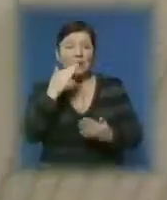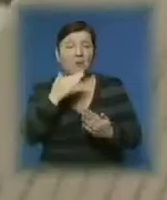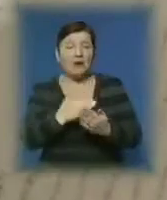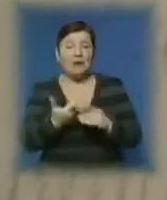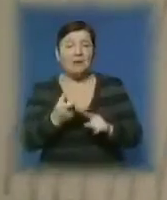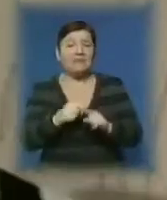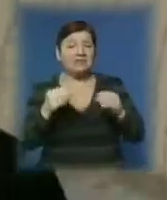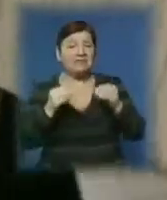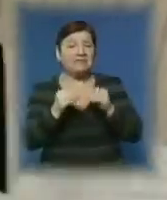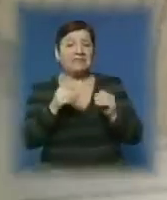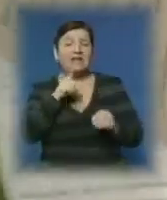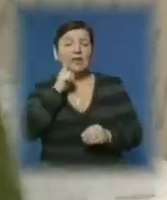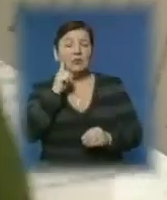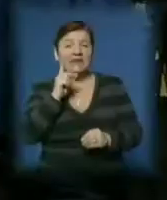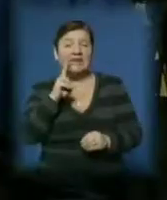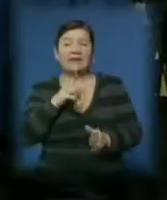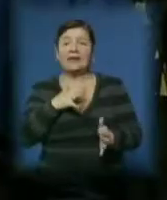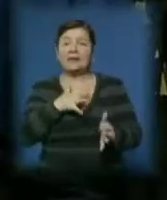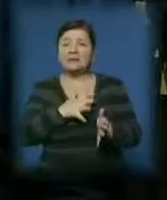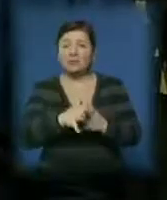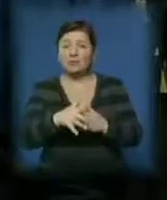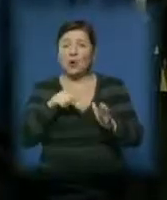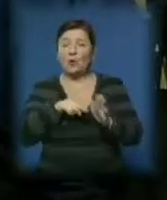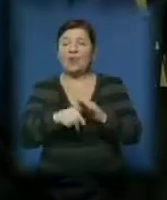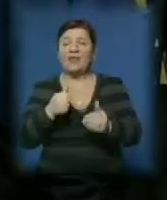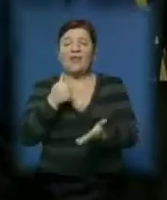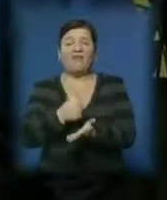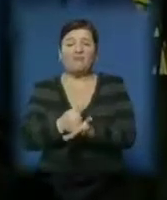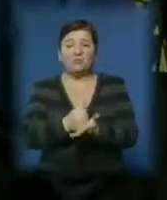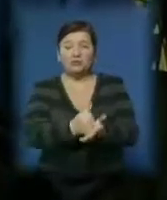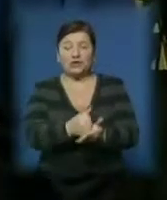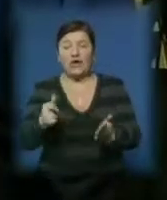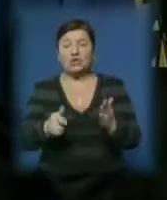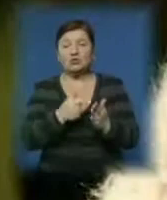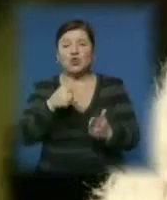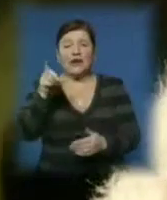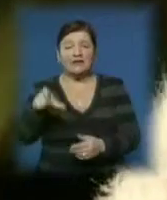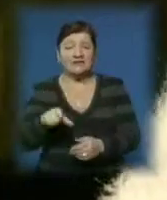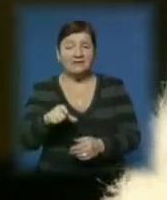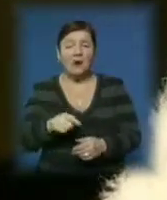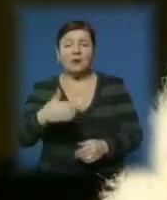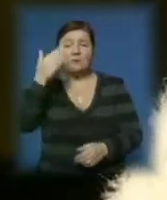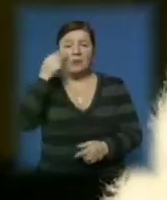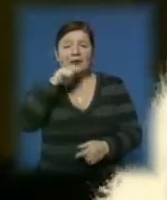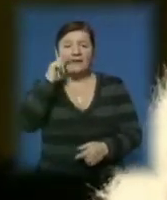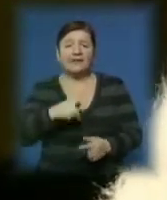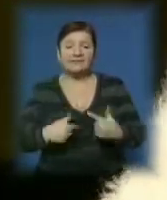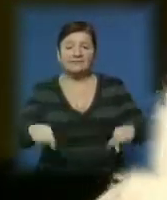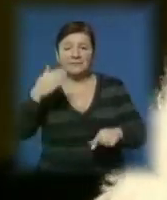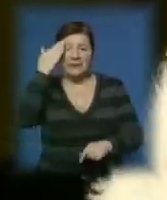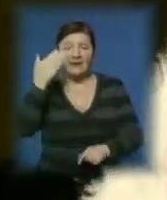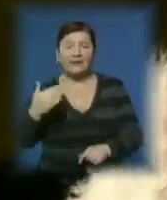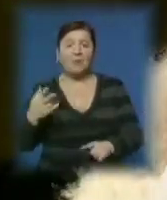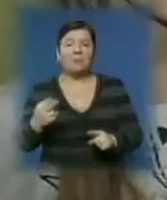десяти юних кореспондентів, які реалізовують себе у ролі ведучих та журналістів. Тож програма «Країна талантів» не обійшлася і без